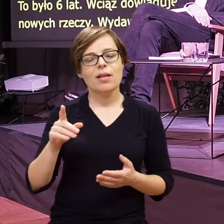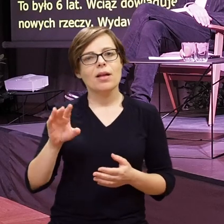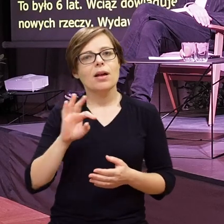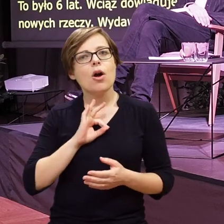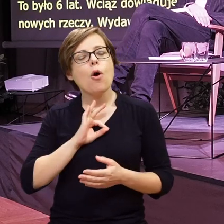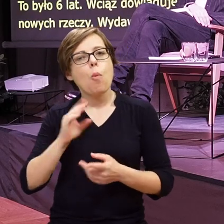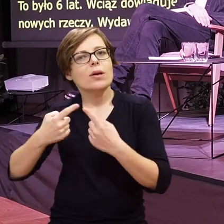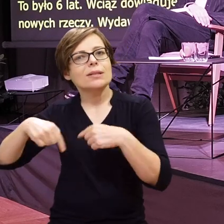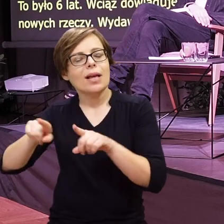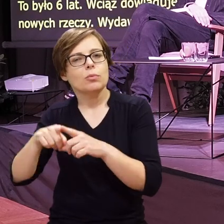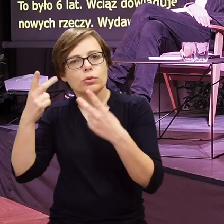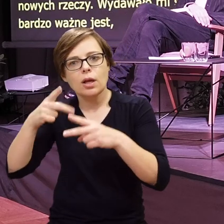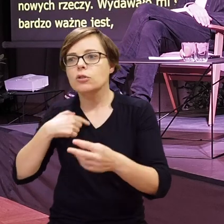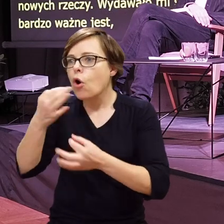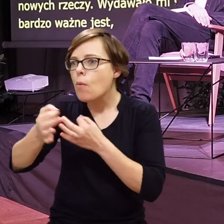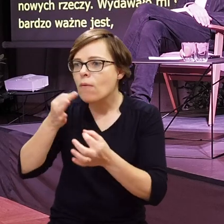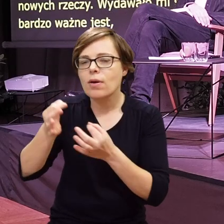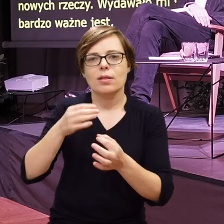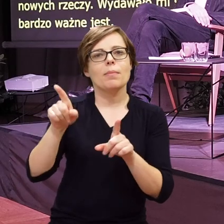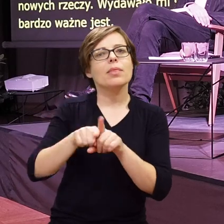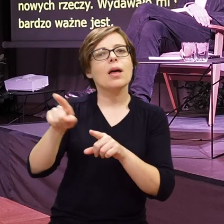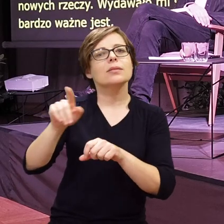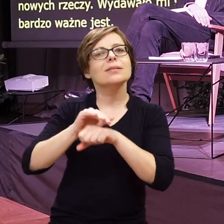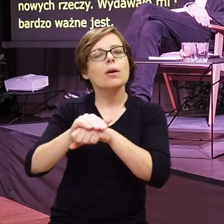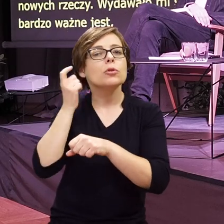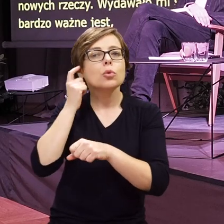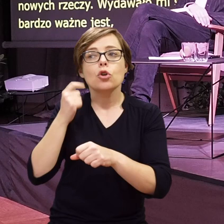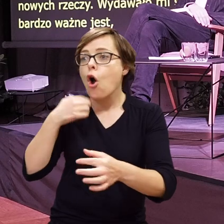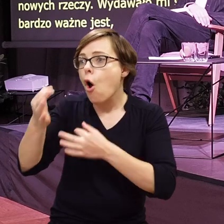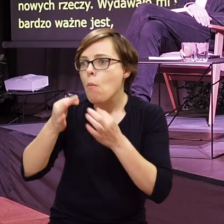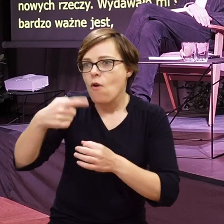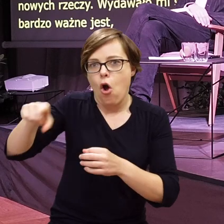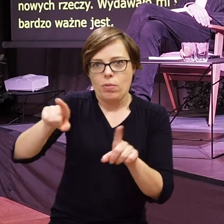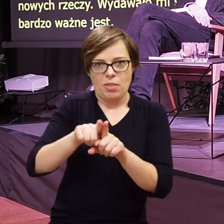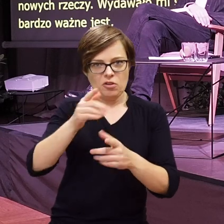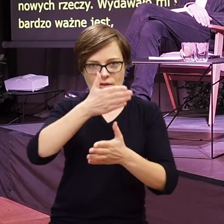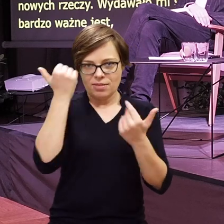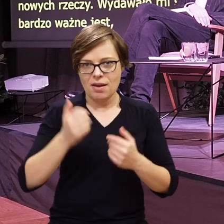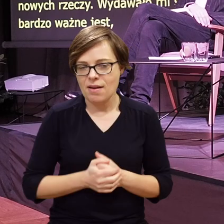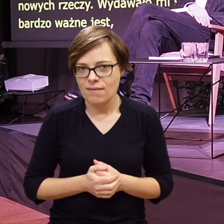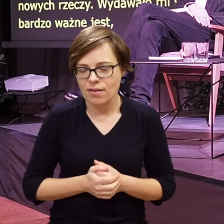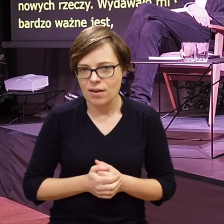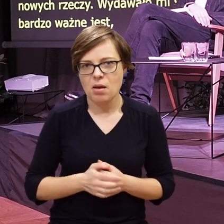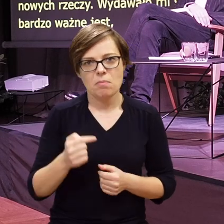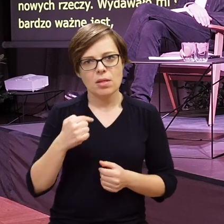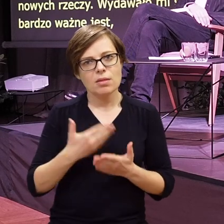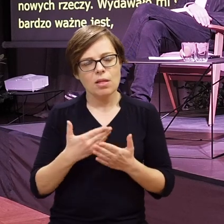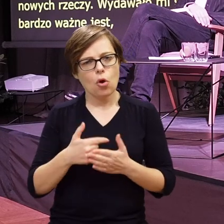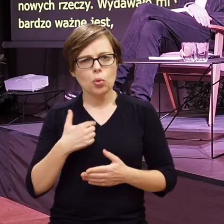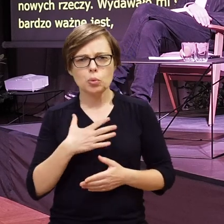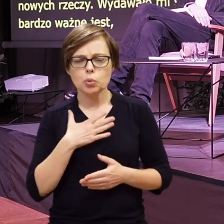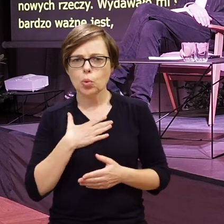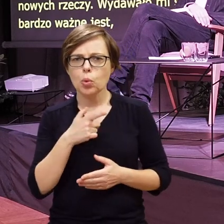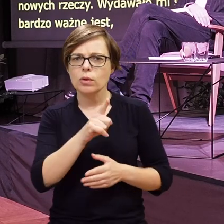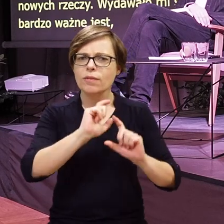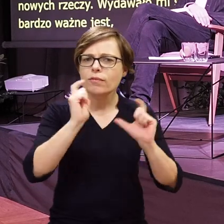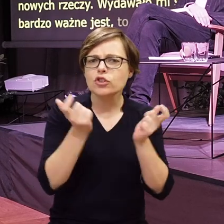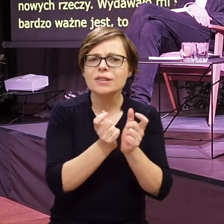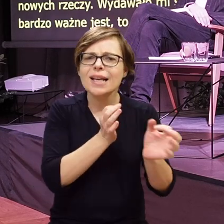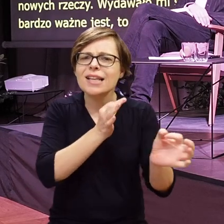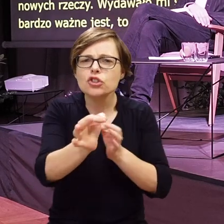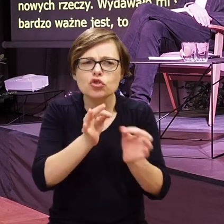Opowiadałam o tym w redakcji, opowiadałam słyszącym znajomym i oni też tego wszystkiego nie wiedzieli. Więc wydawało mi się, że zebranie tych historii